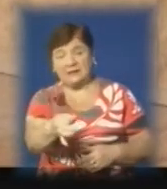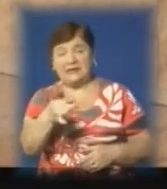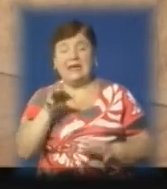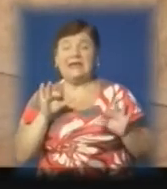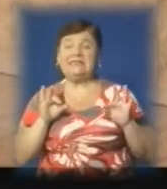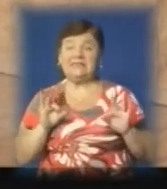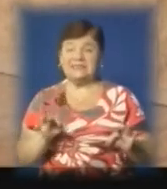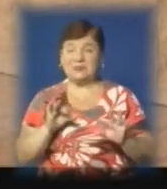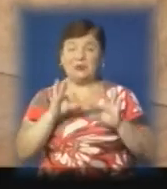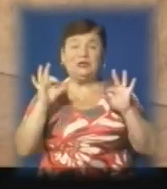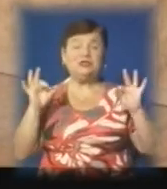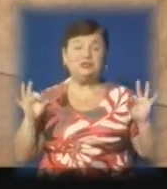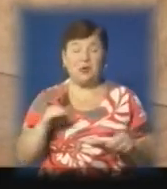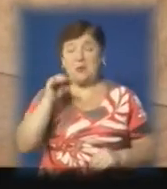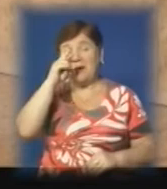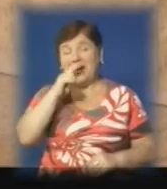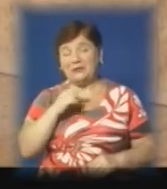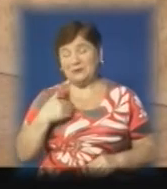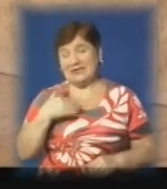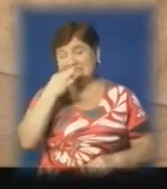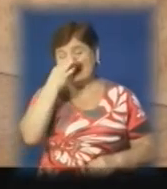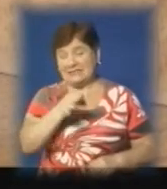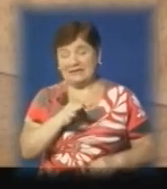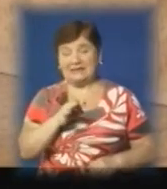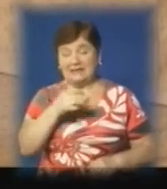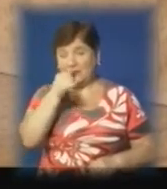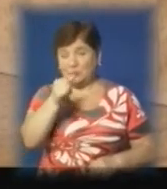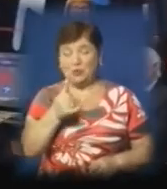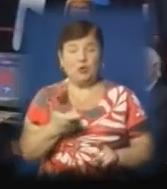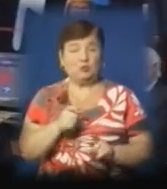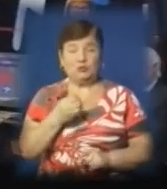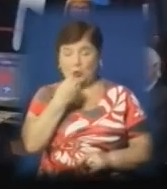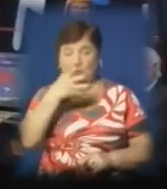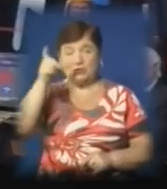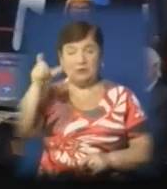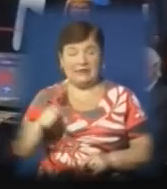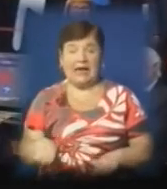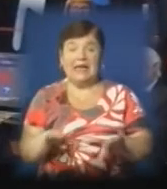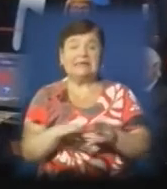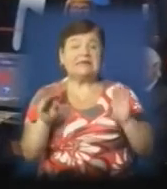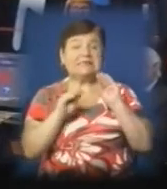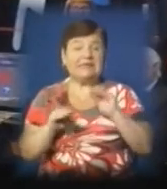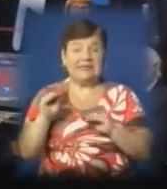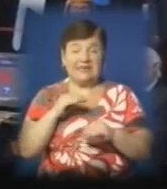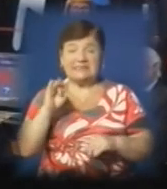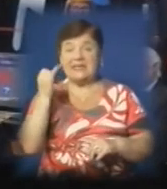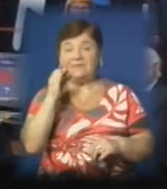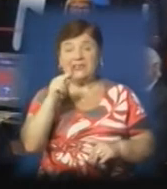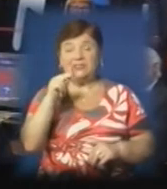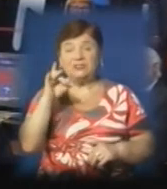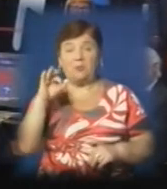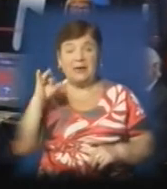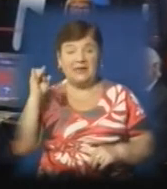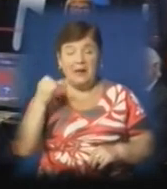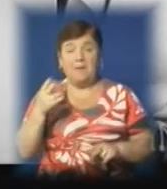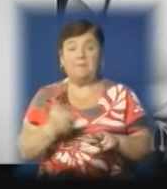Дійсно, нічого поганого я не можу за нього сказати. Дійсно, дуже щиро, хороша людина. Так вже складається в житті Івана Чопоя, що без медицини